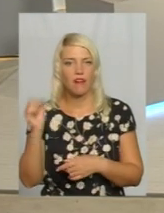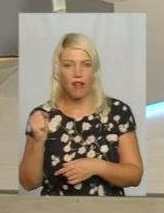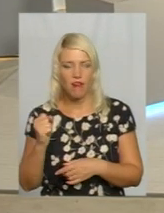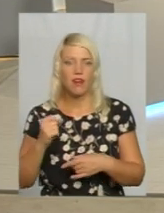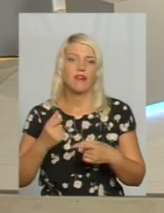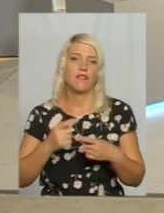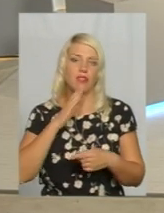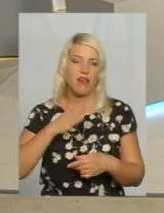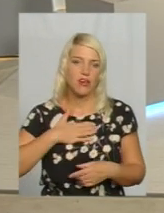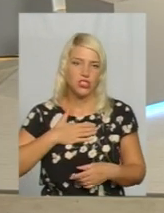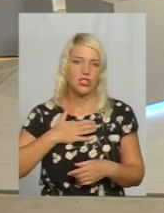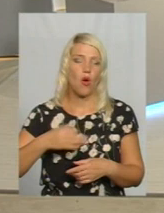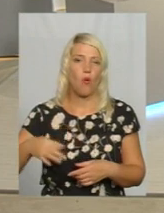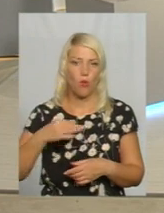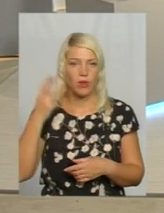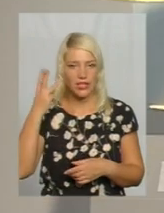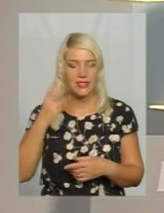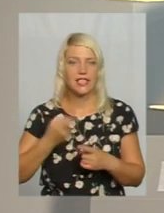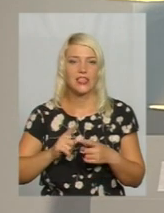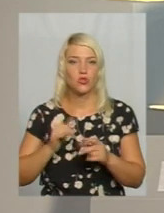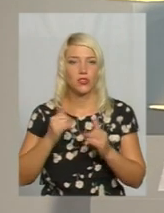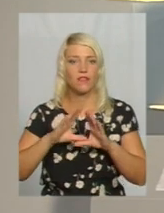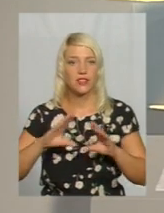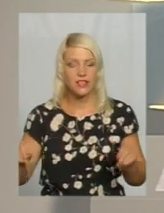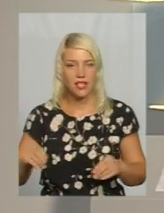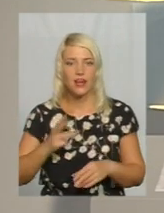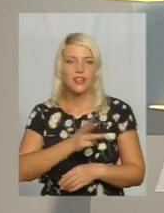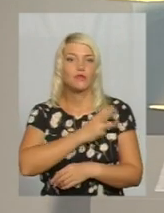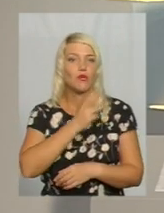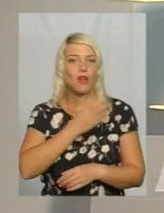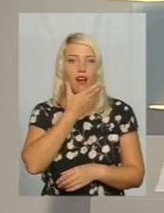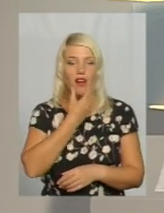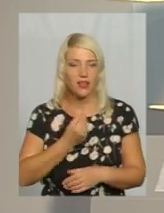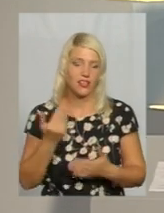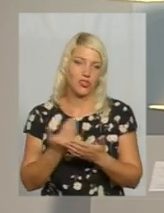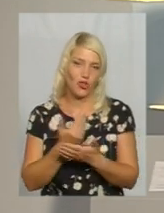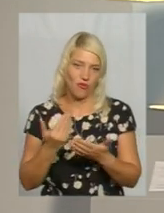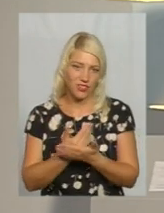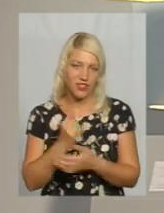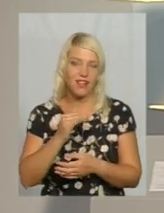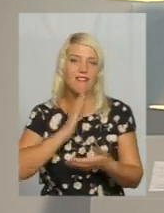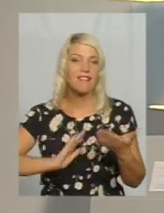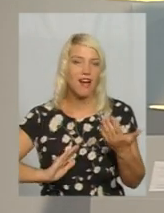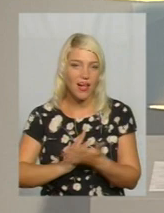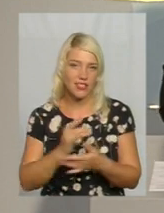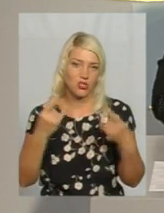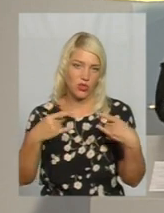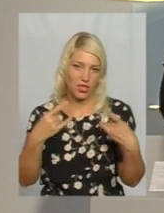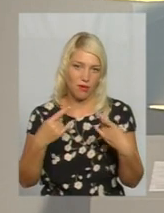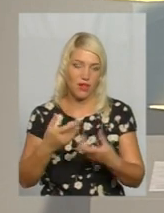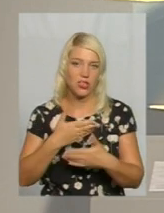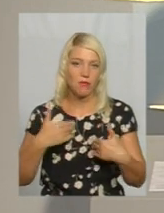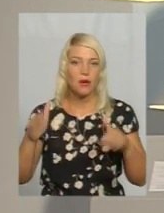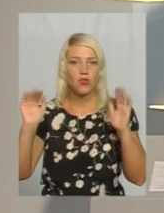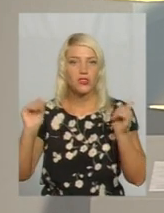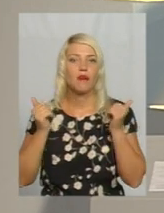в нашій Хмельницькій області. На сьогодні це все. З побажанням гарних новин і якісного телебачення ми